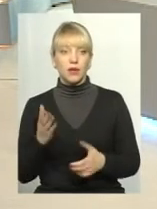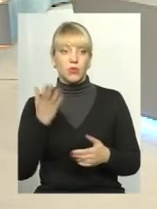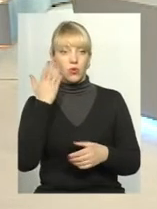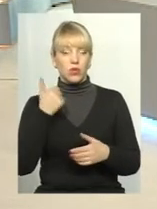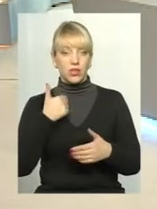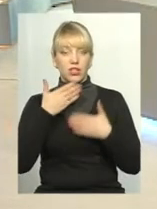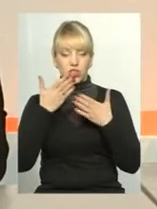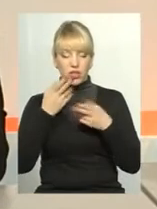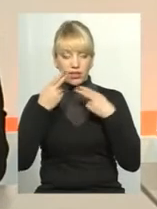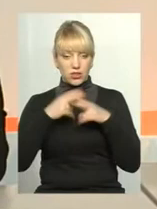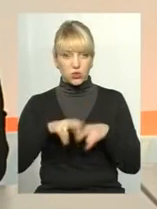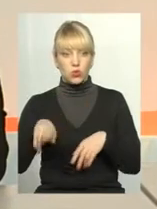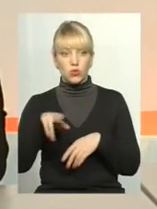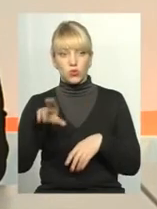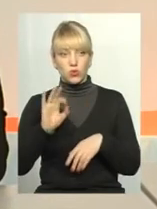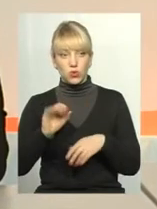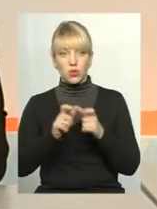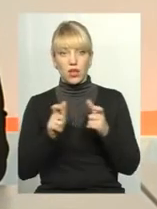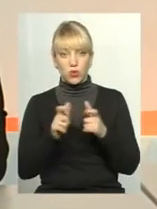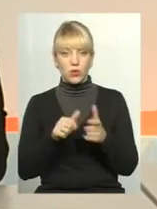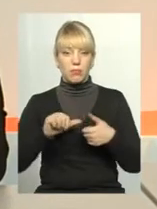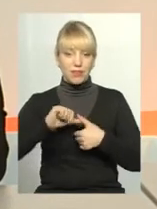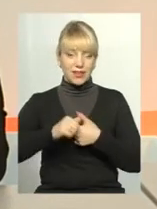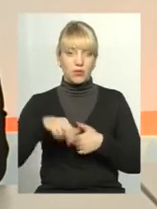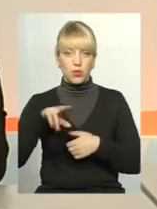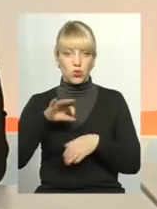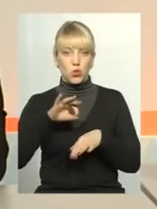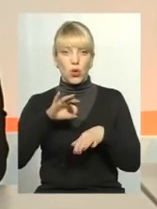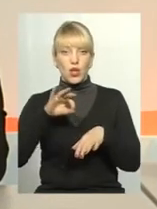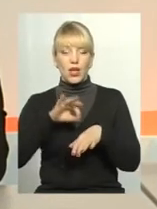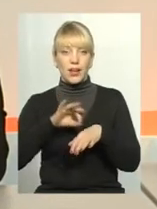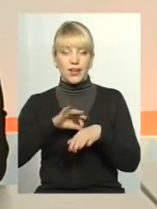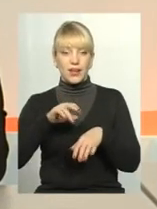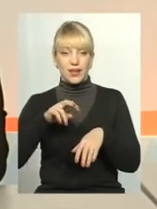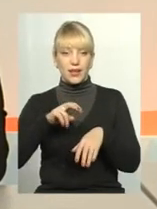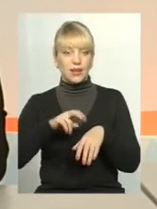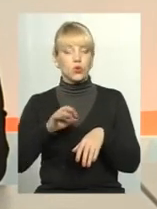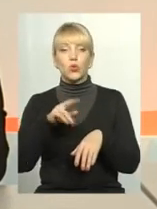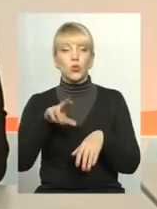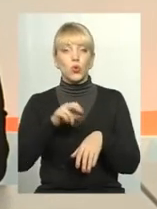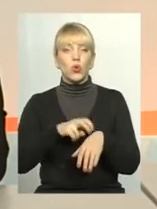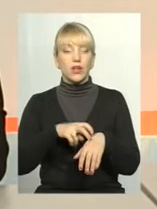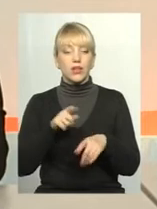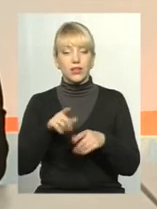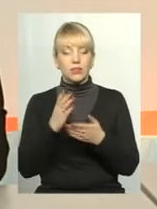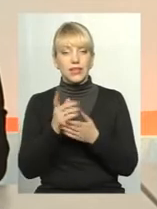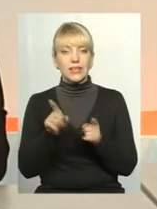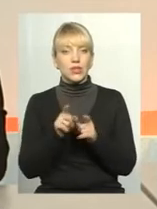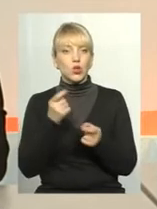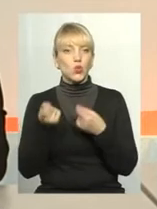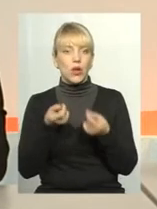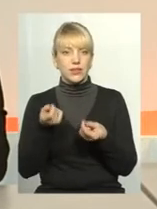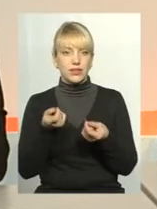інструкцію, ніби до талону прикріплення до лікаря, там визначені певні такі нюанси, що не